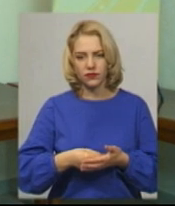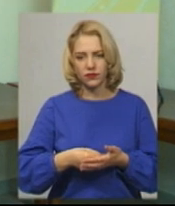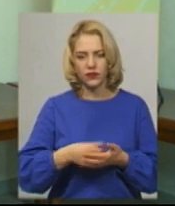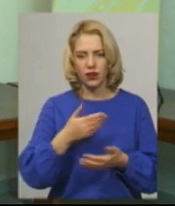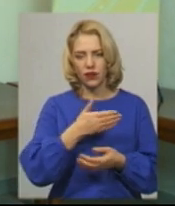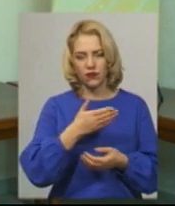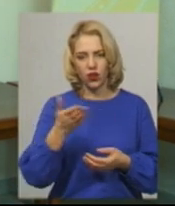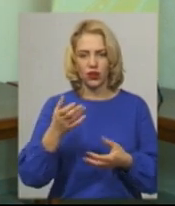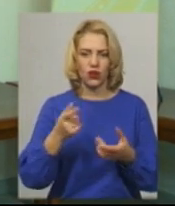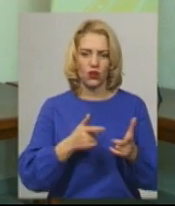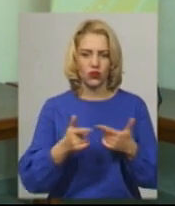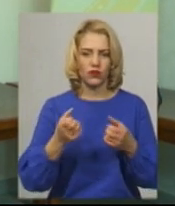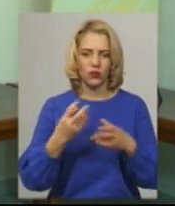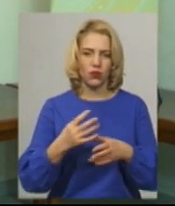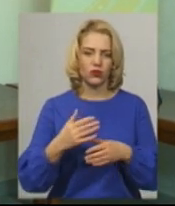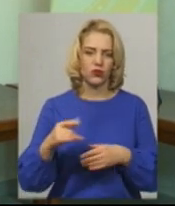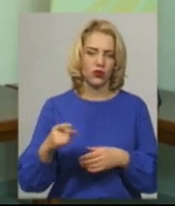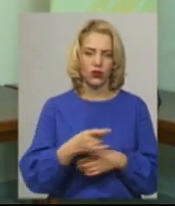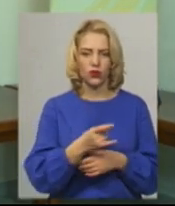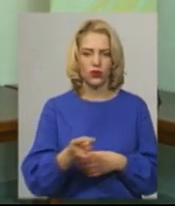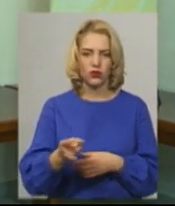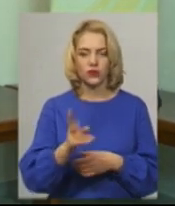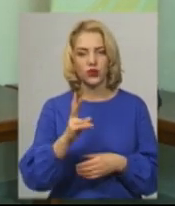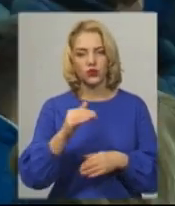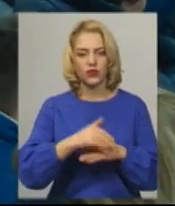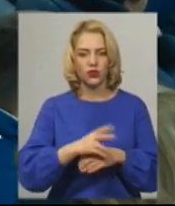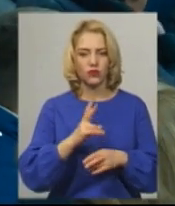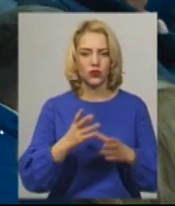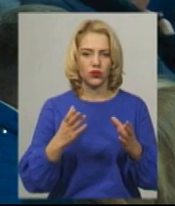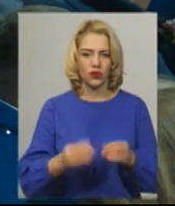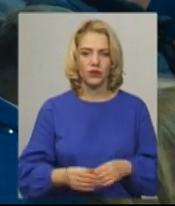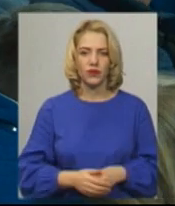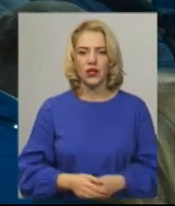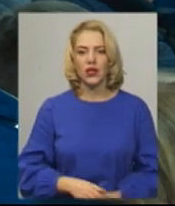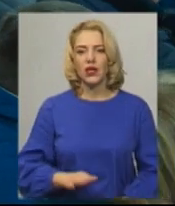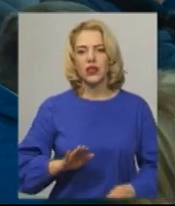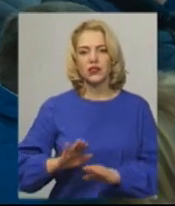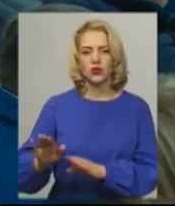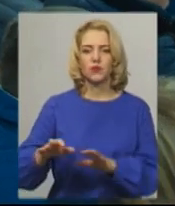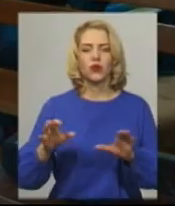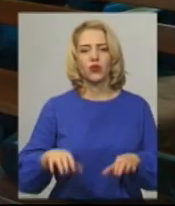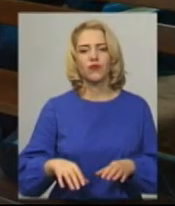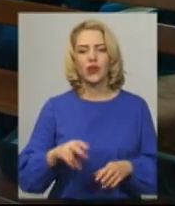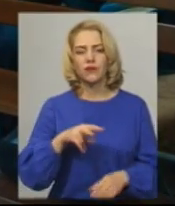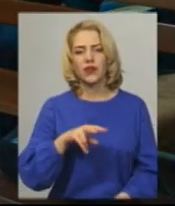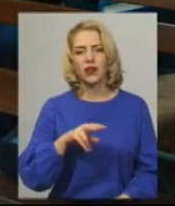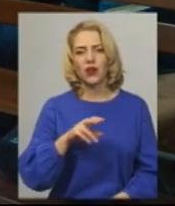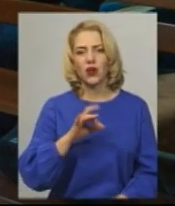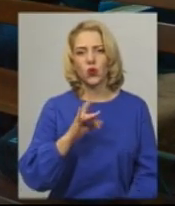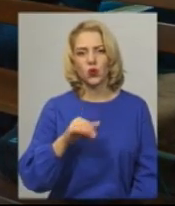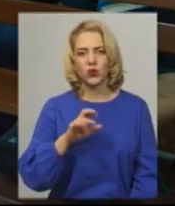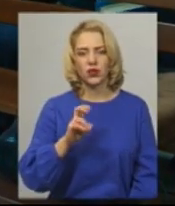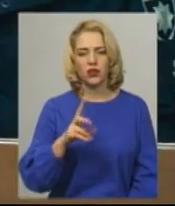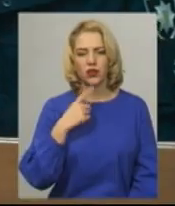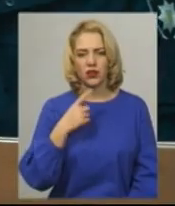Вони готові просто курсувати, хто вечірі, хто дньом». Заступник голові Лісогрнівецької ОТГ Олег Руди каже,